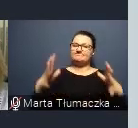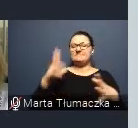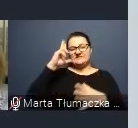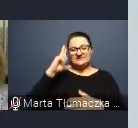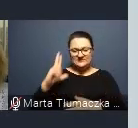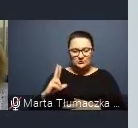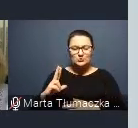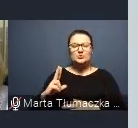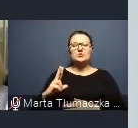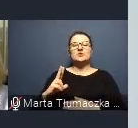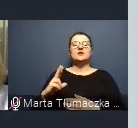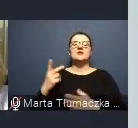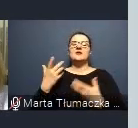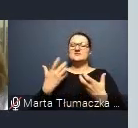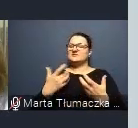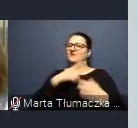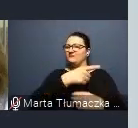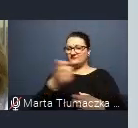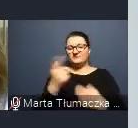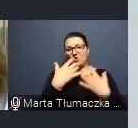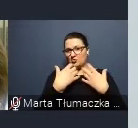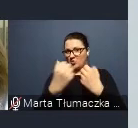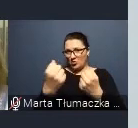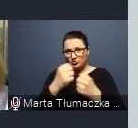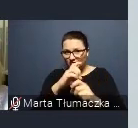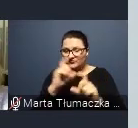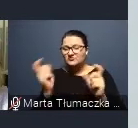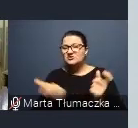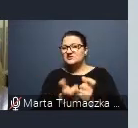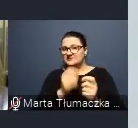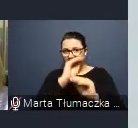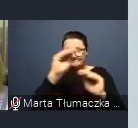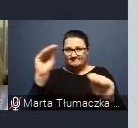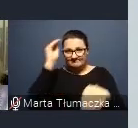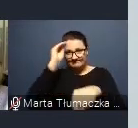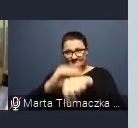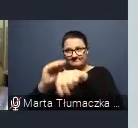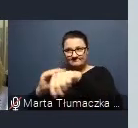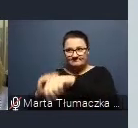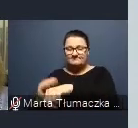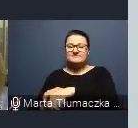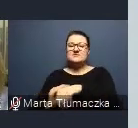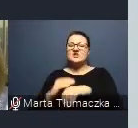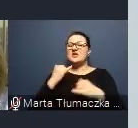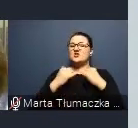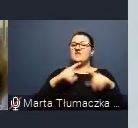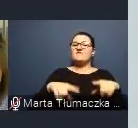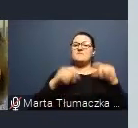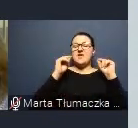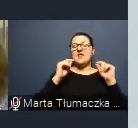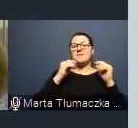to też chciałabym wszystkich odbiorców jakby uwrażliwić na to, że wybierając jakiś program